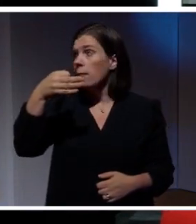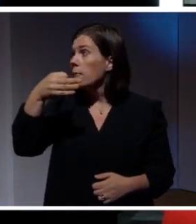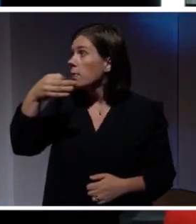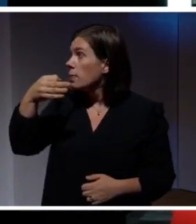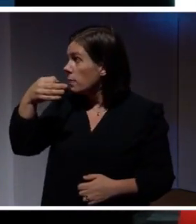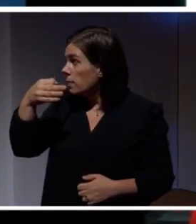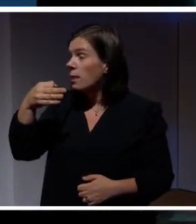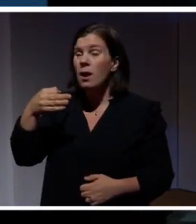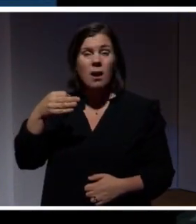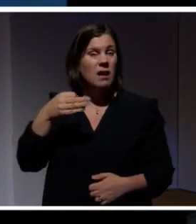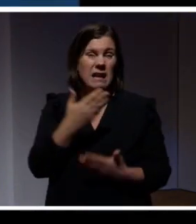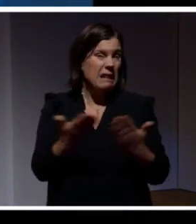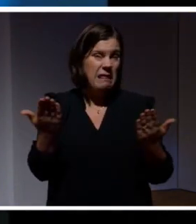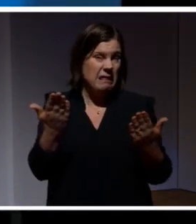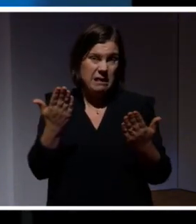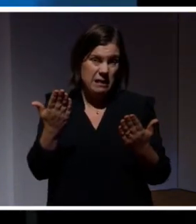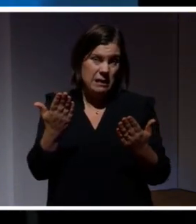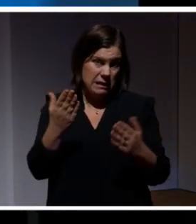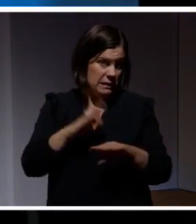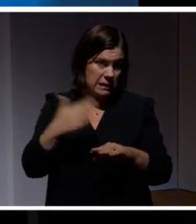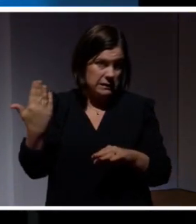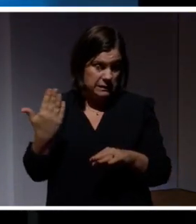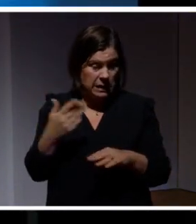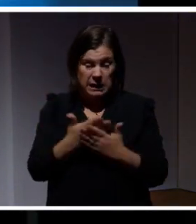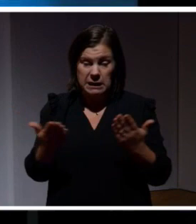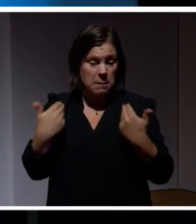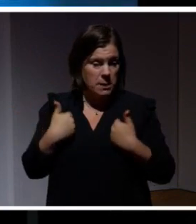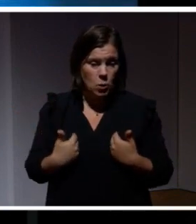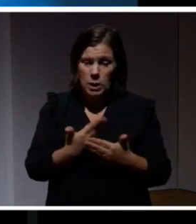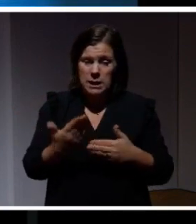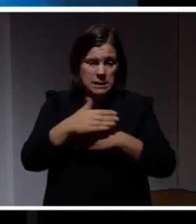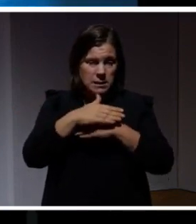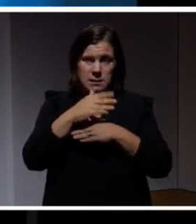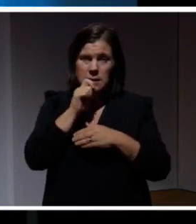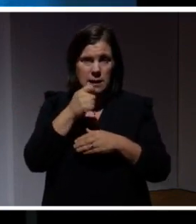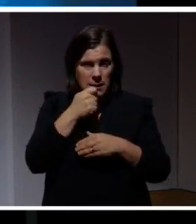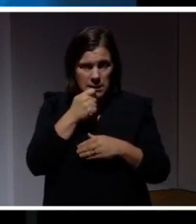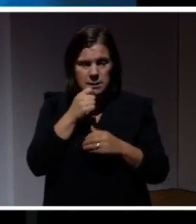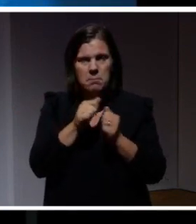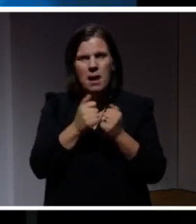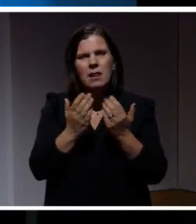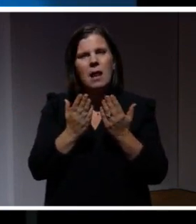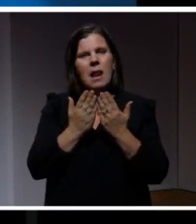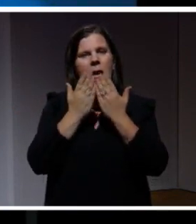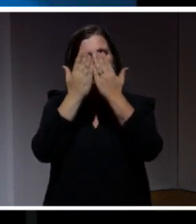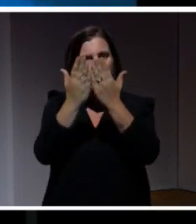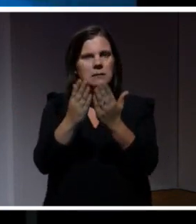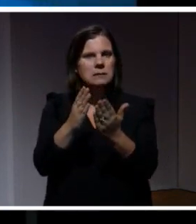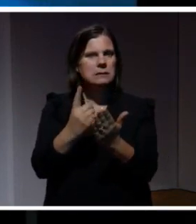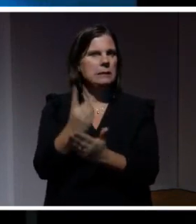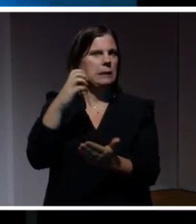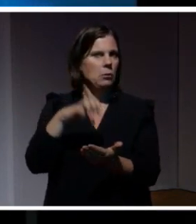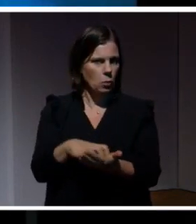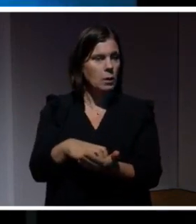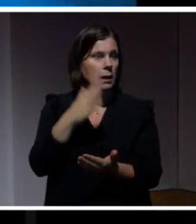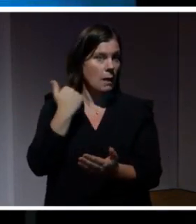här må vara okänslig information i sig. Det är inte personligt, det inte sekretessklassat, men lässituationen kan mycket väl